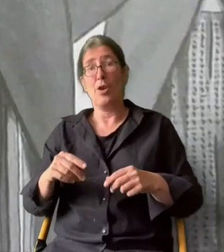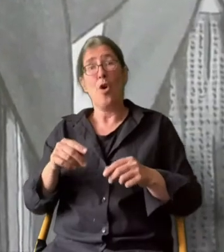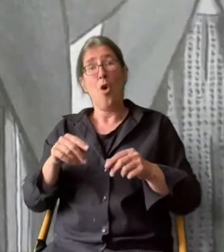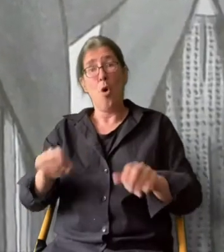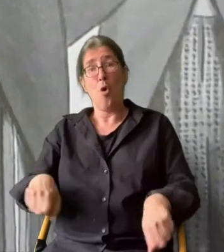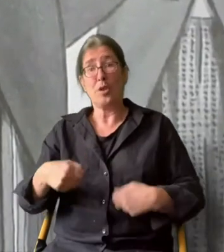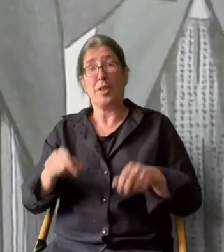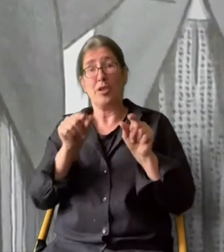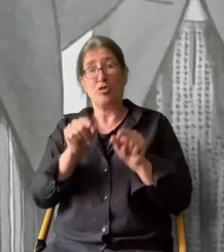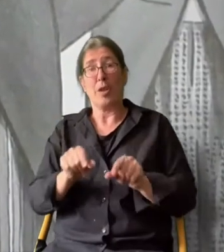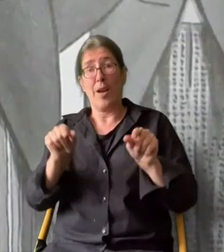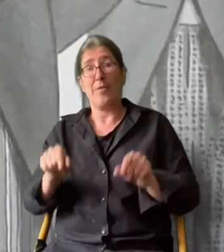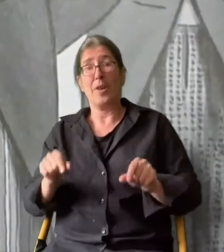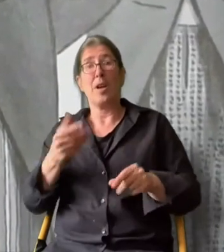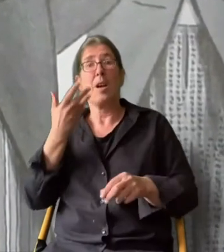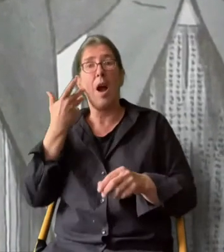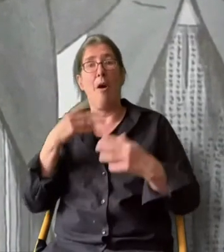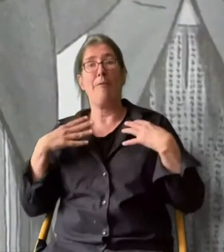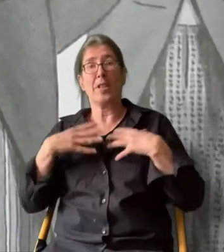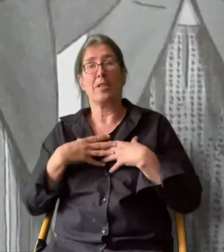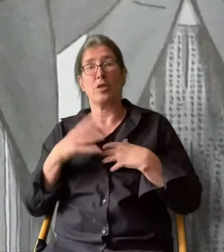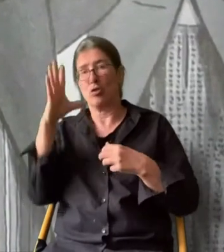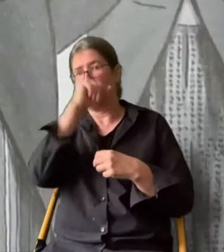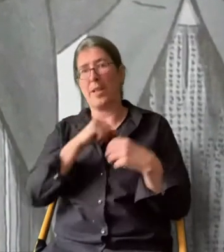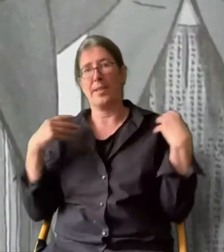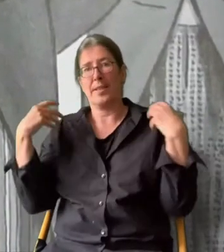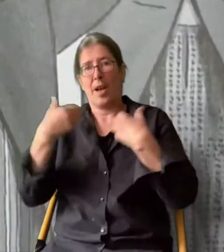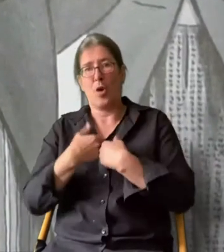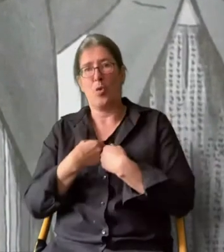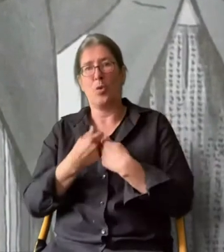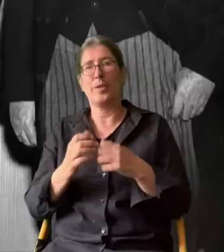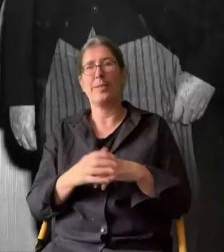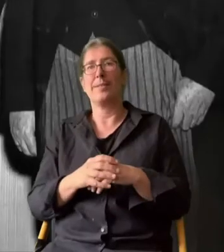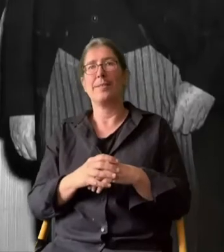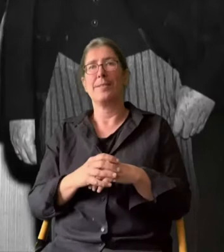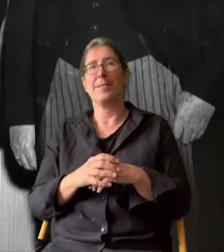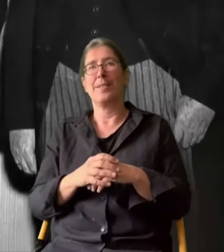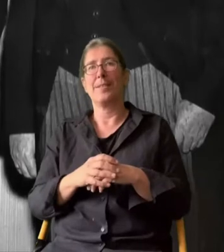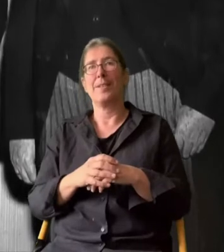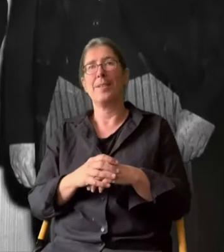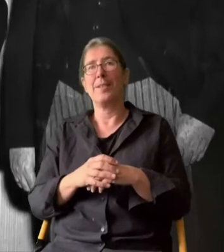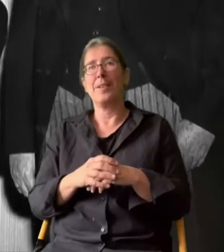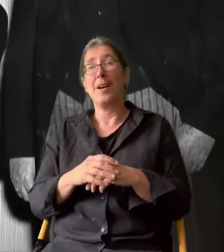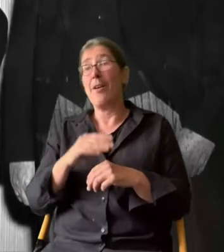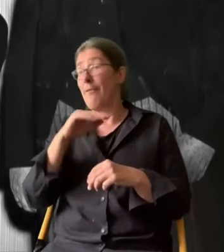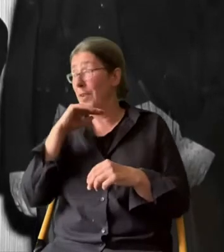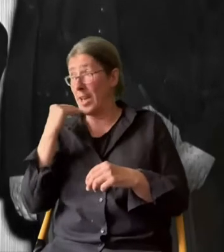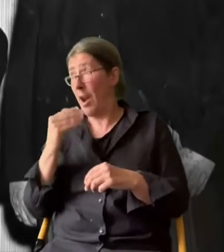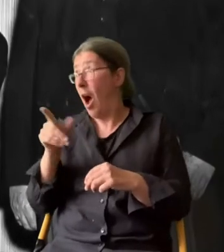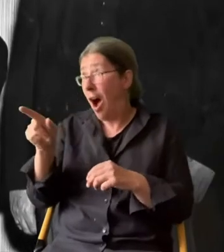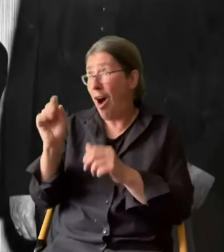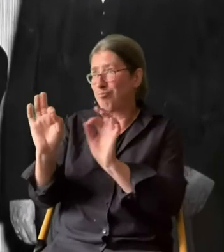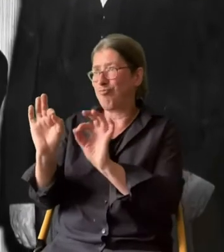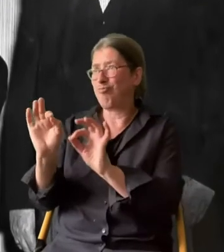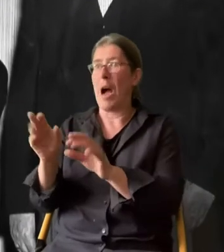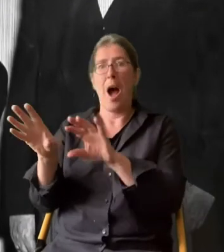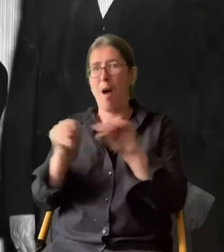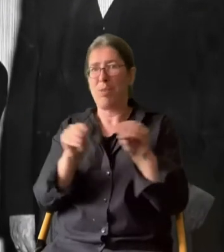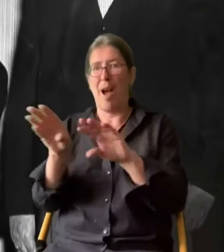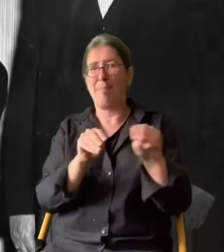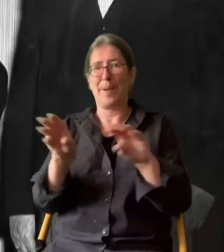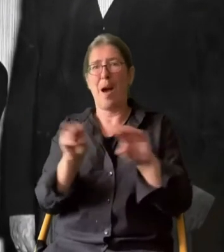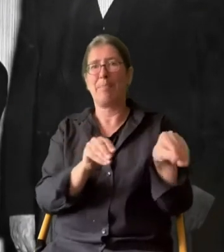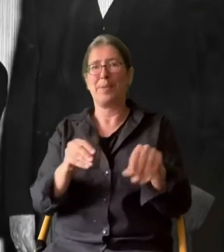Bestehend aus gestreifter Hose, grauer Weste und schwarzem Sakko. Er findet binnen kurzer Zeit viele